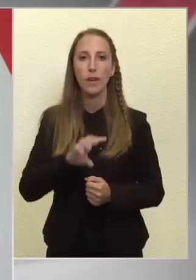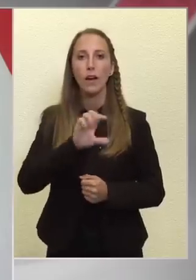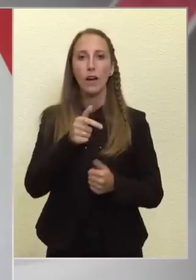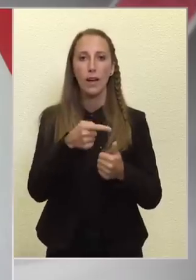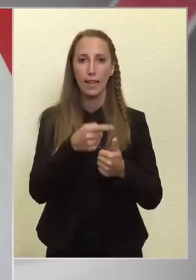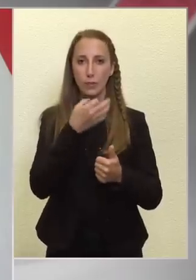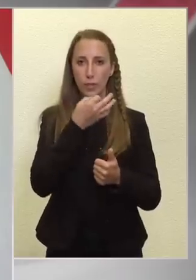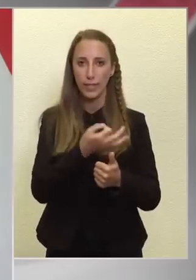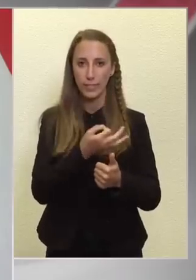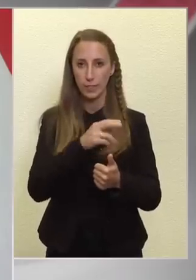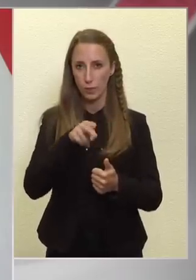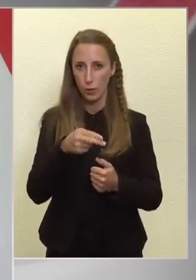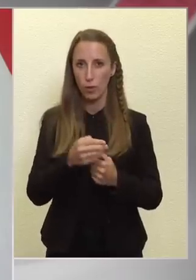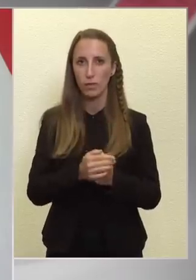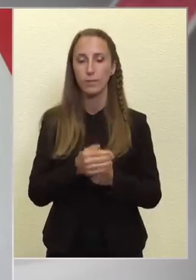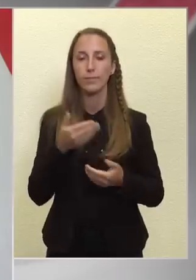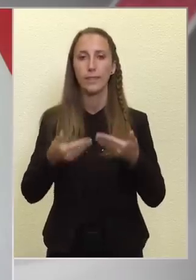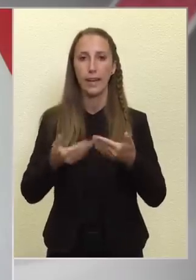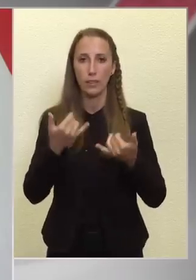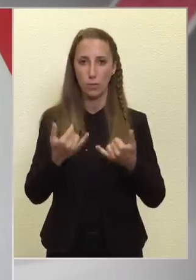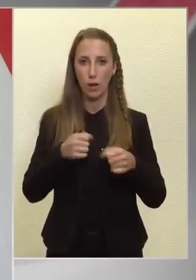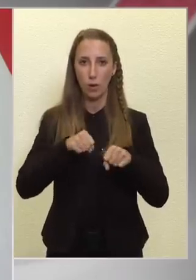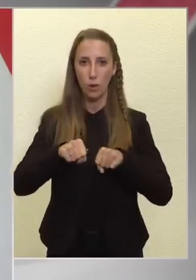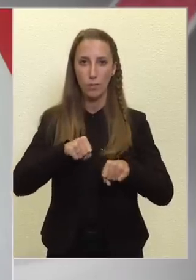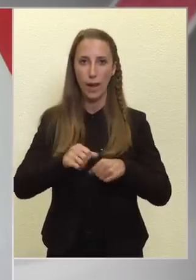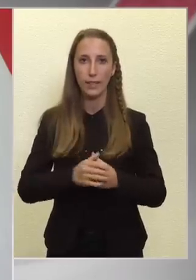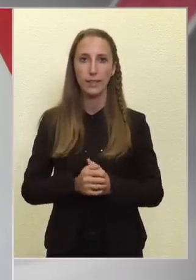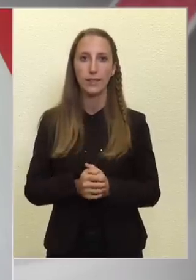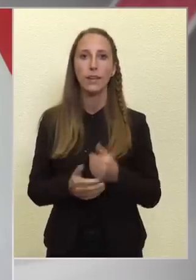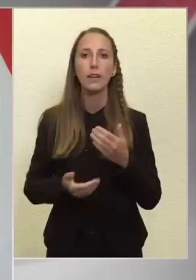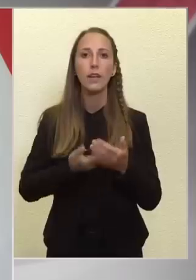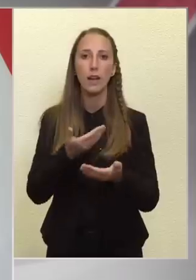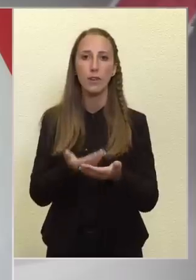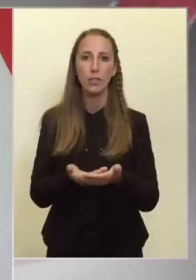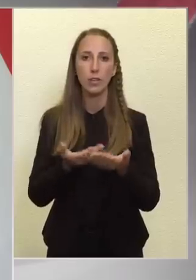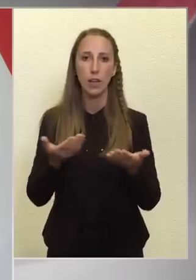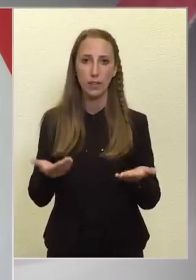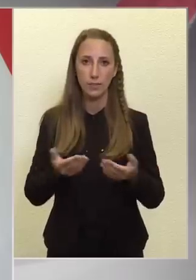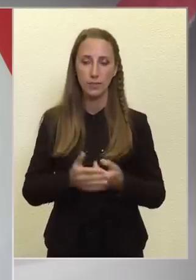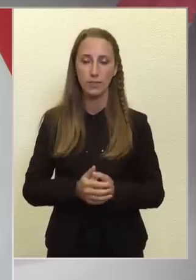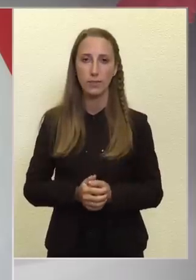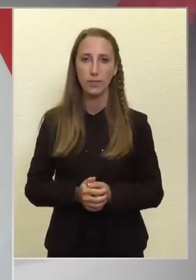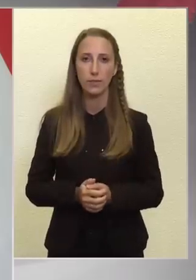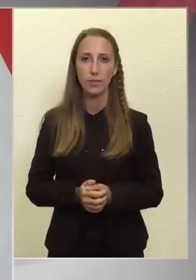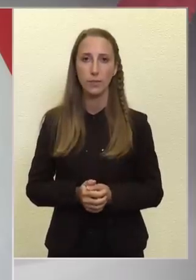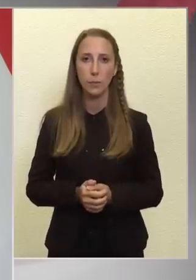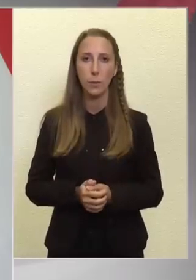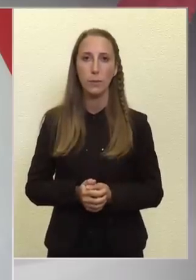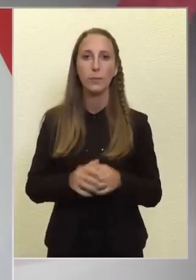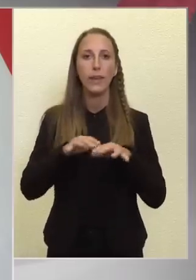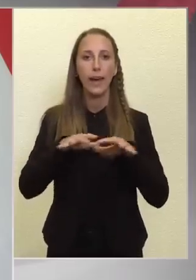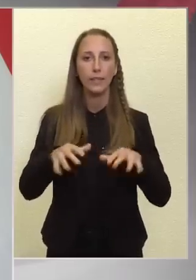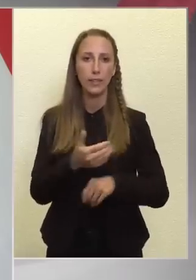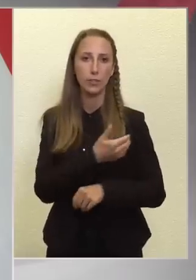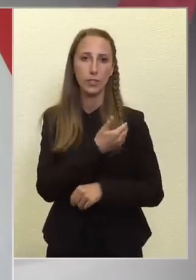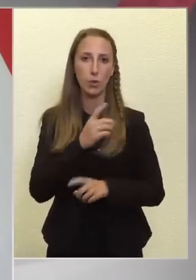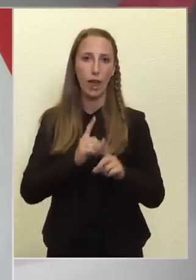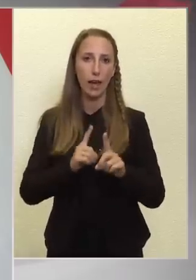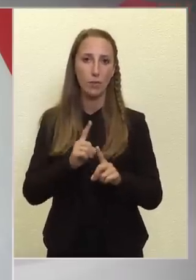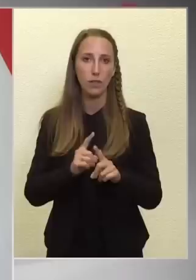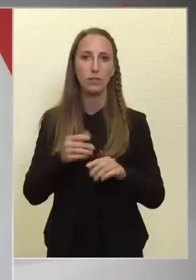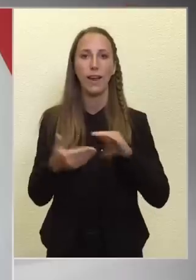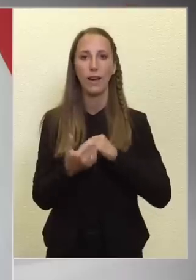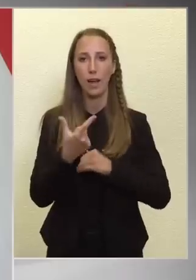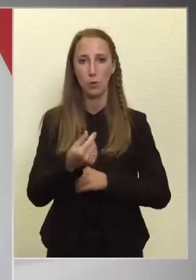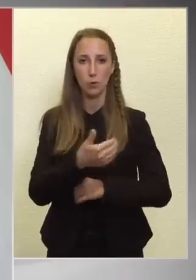kérdésről is tárgyalma a kormány. A javaslat az az, hogy az általános iskolákban legalább